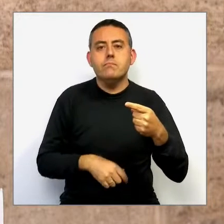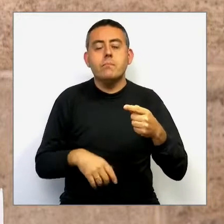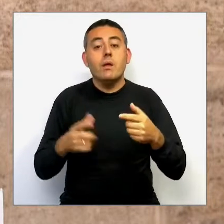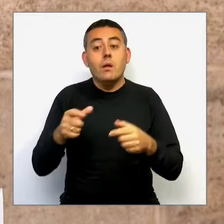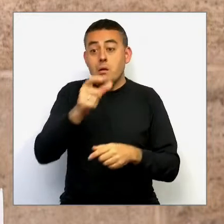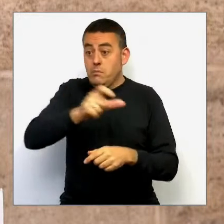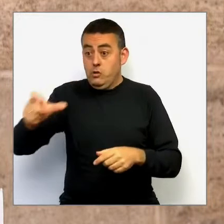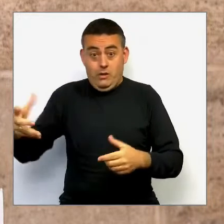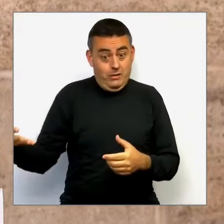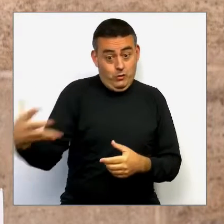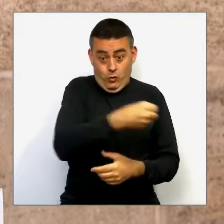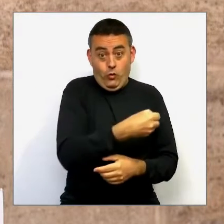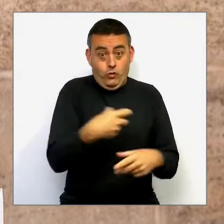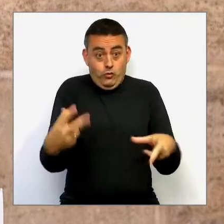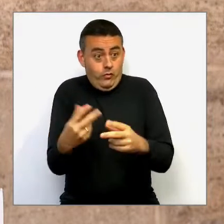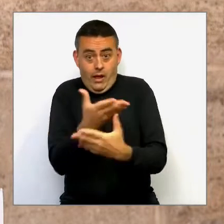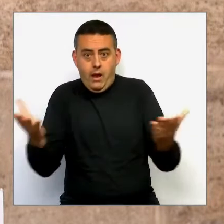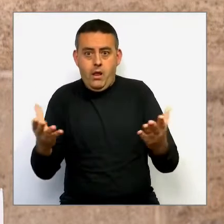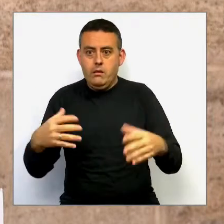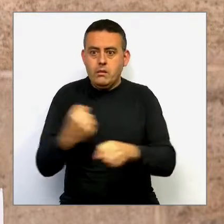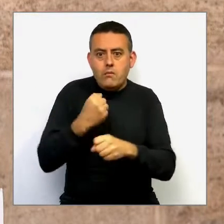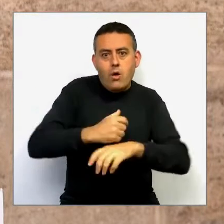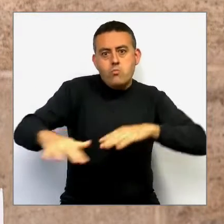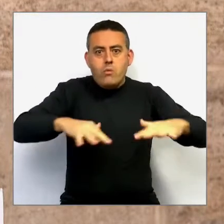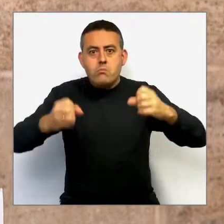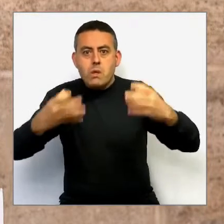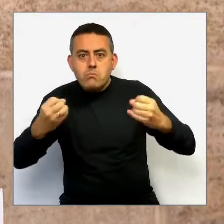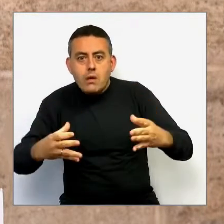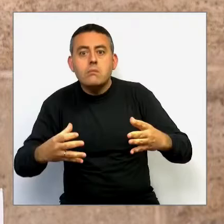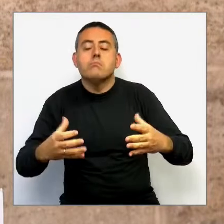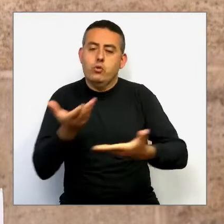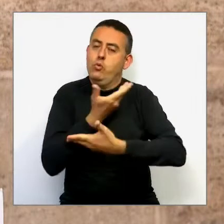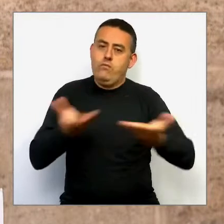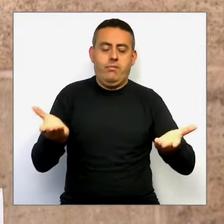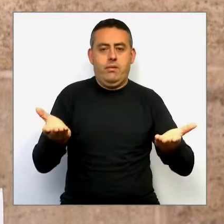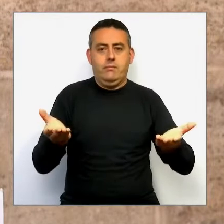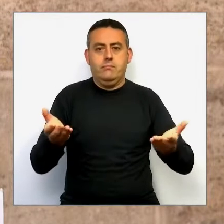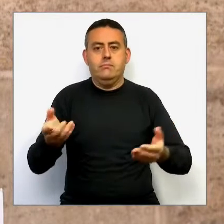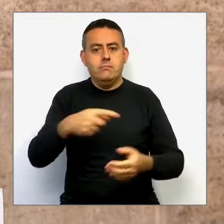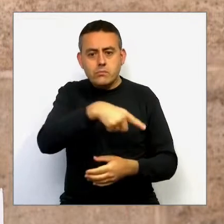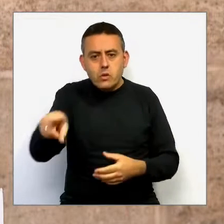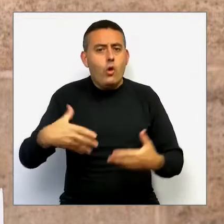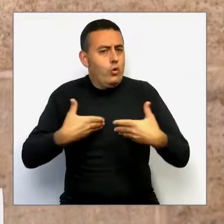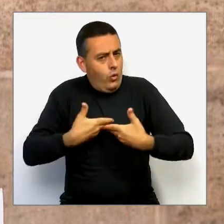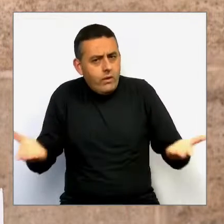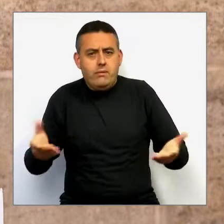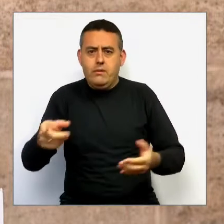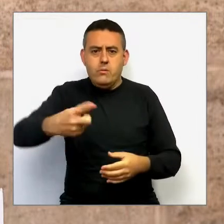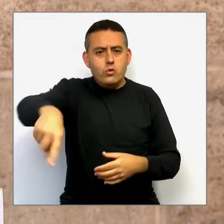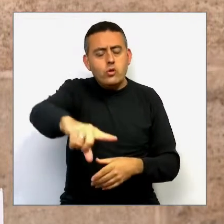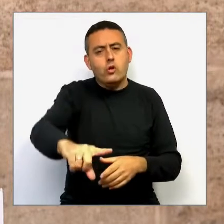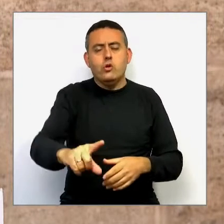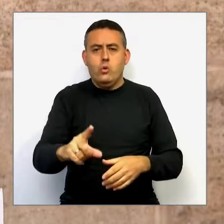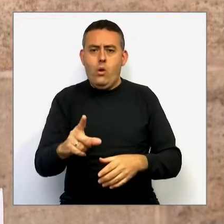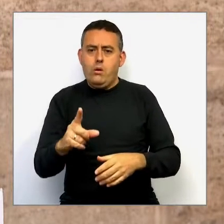conjunt de la ciutadania. Confiem en els valencians i els valencians. I continuem, de veritat, en la cautela